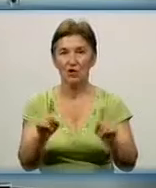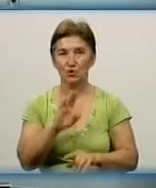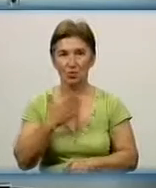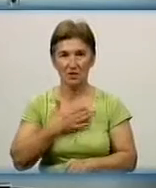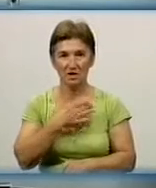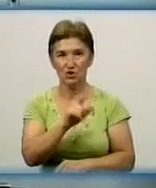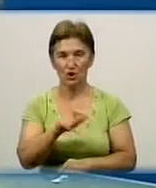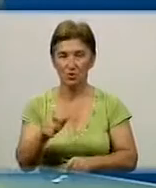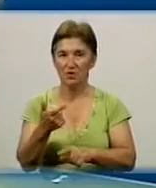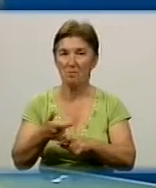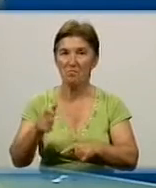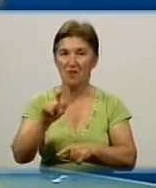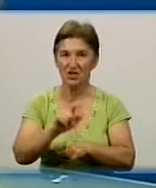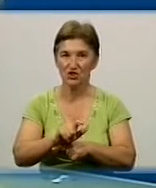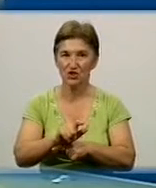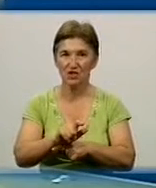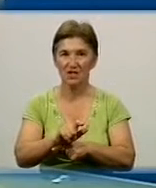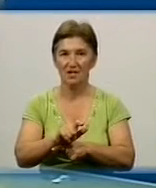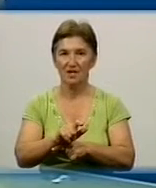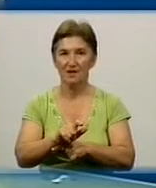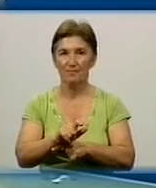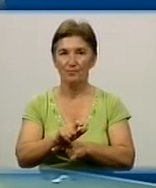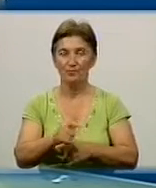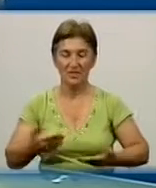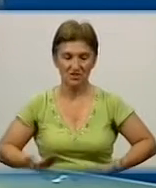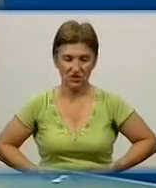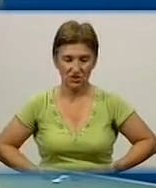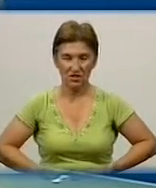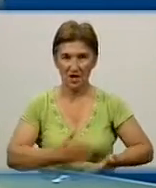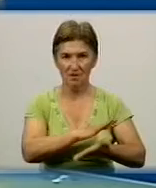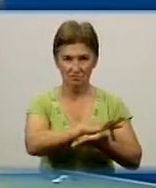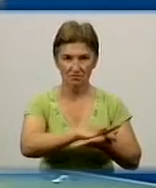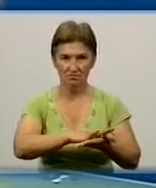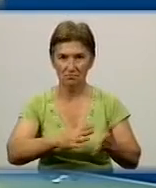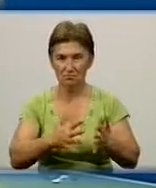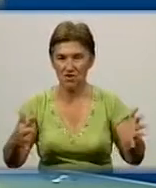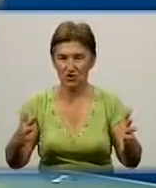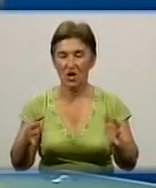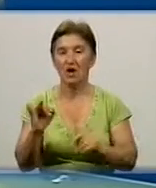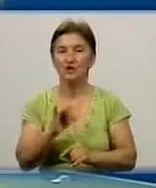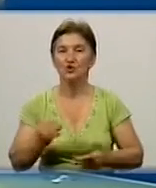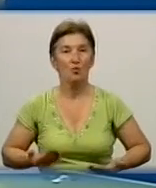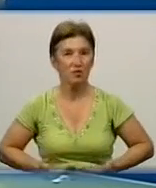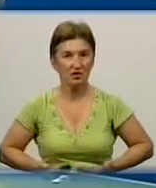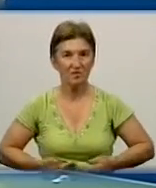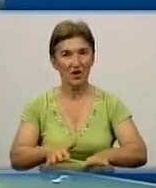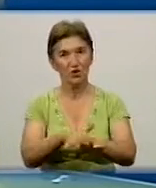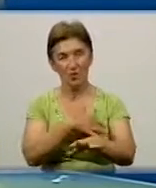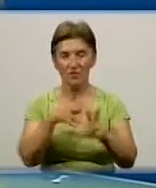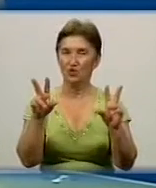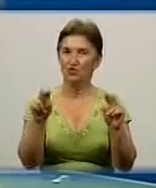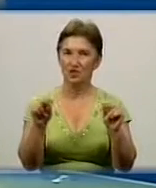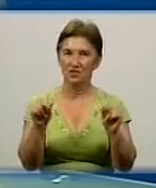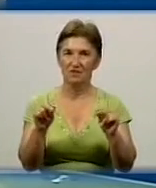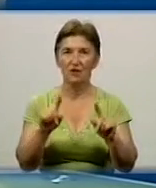люди більше тривалість, тривалість життя збільшувалася, і щоб вони жили довго і щасливо. Щасливо – це,